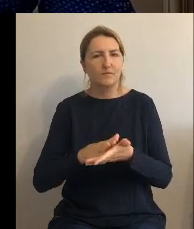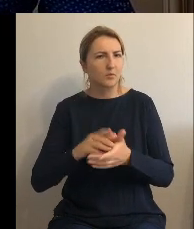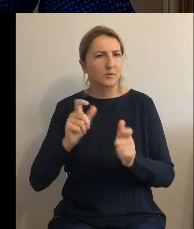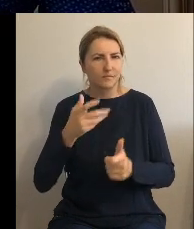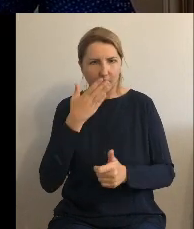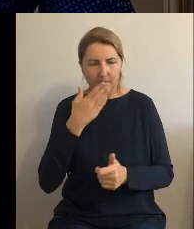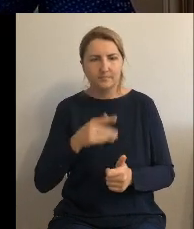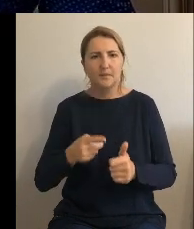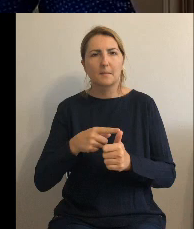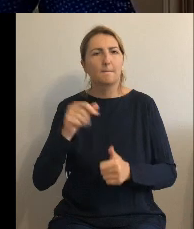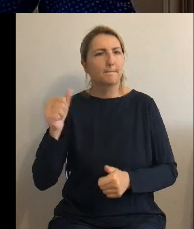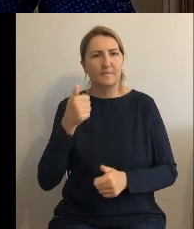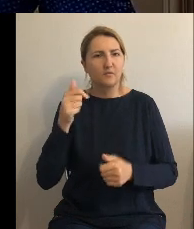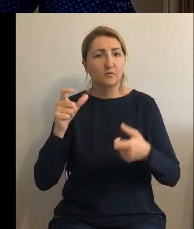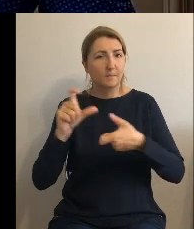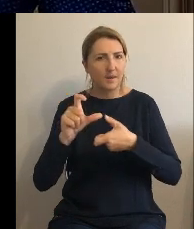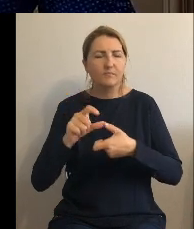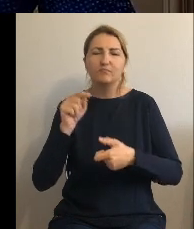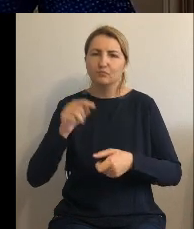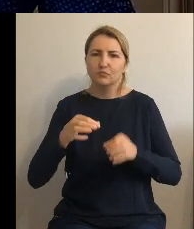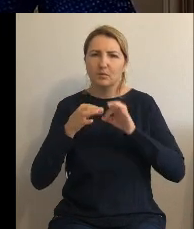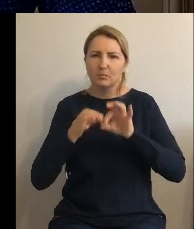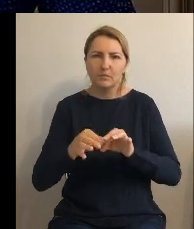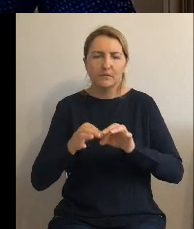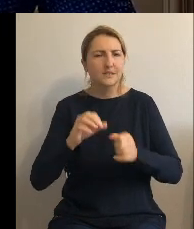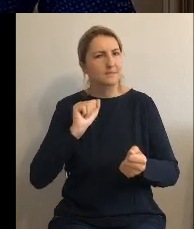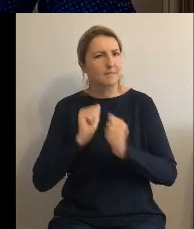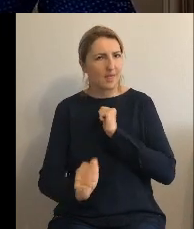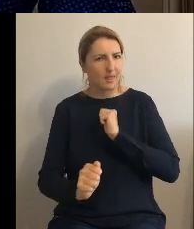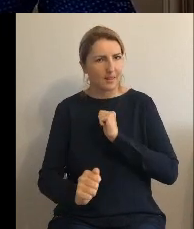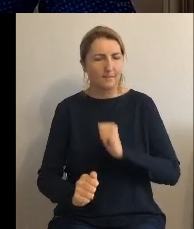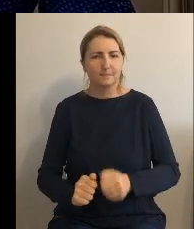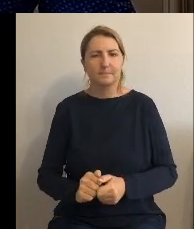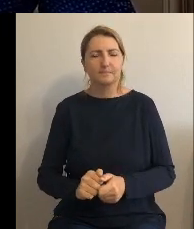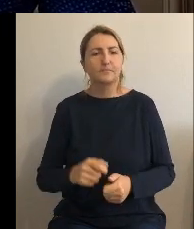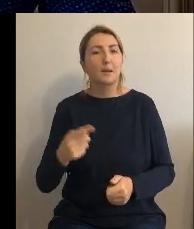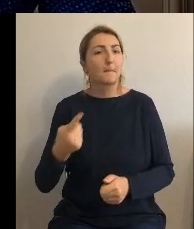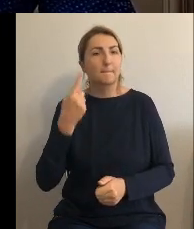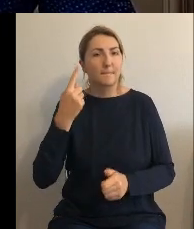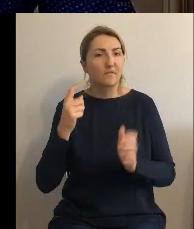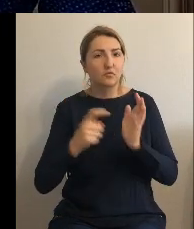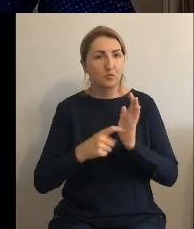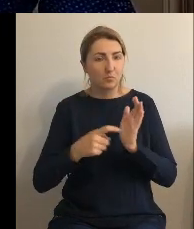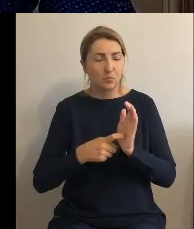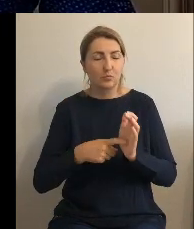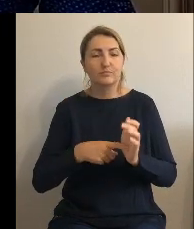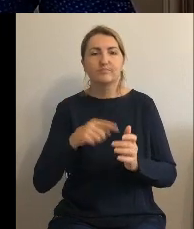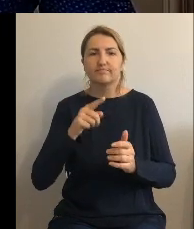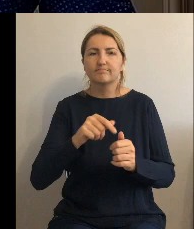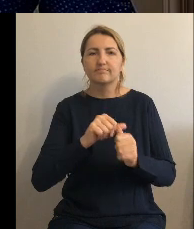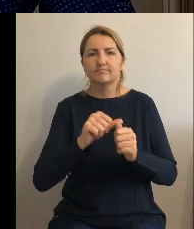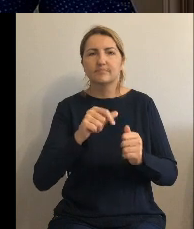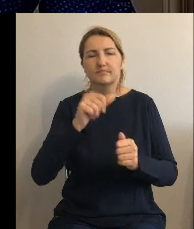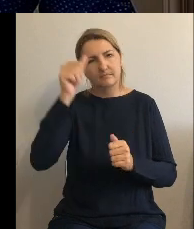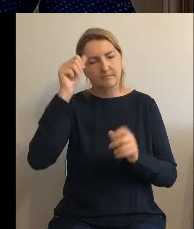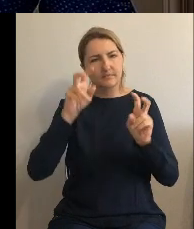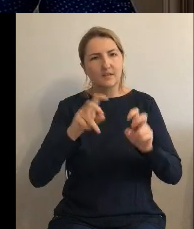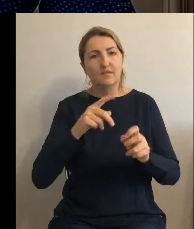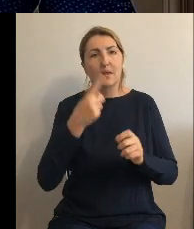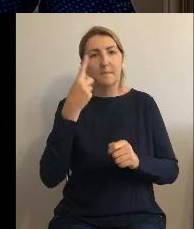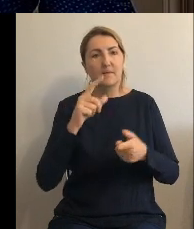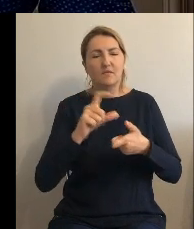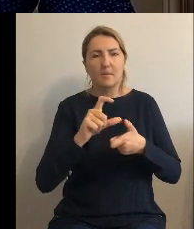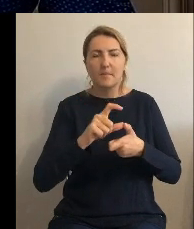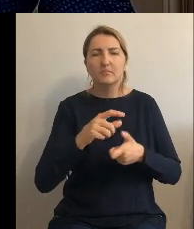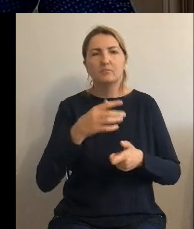pierwszy. Wprowadza się następujące zmiany. Punkt pierwszy. Paragraf pierwszy. Otrzymuję brzmienie. W paragrafie pierwszym. Ustala się łączną